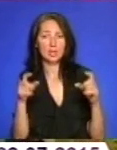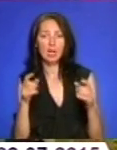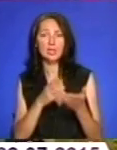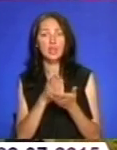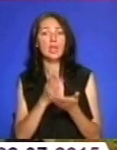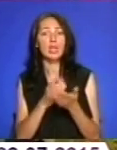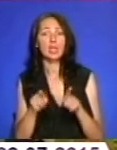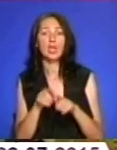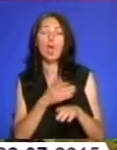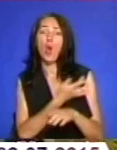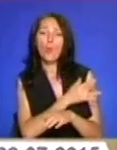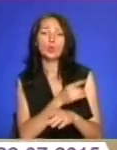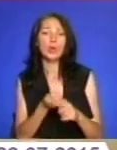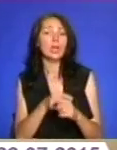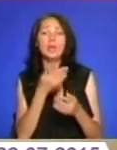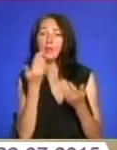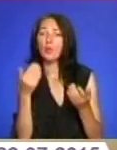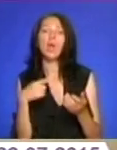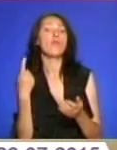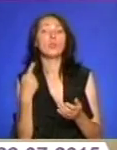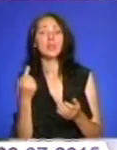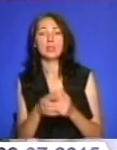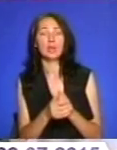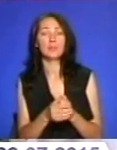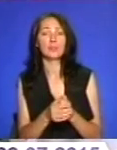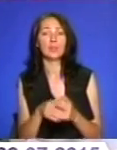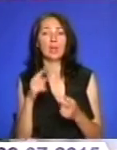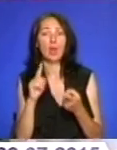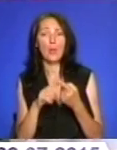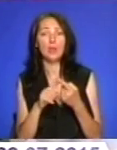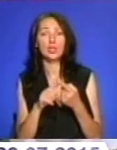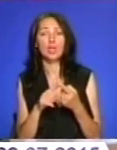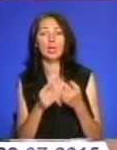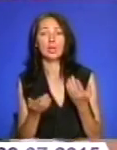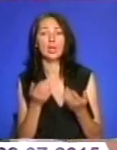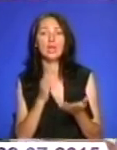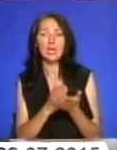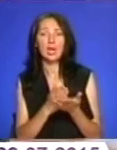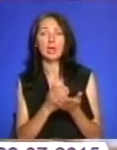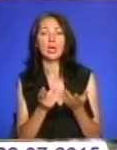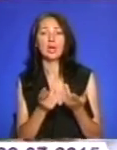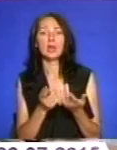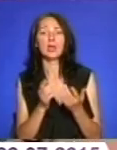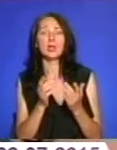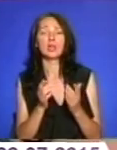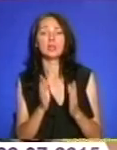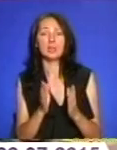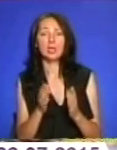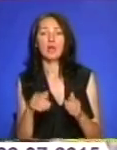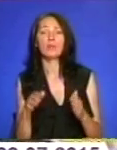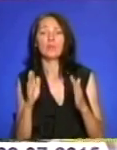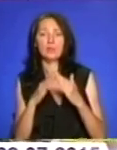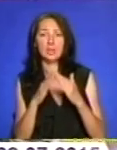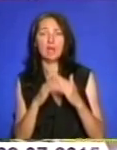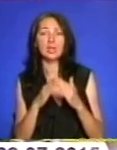послуги, яких немає в обласних. Перше, і, мабуть, існують тільки в закладах охорони здоров